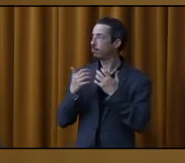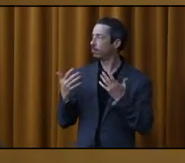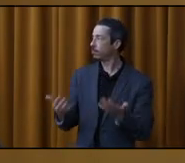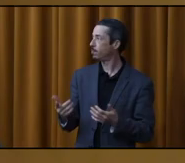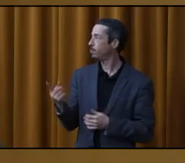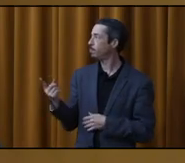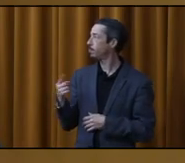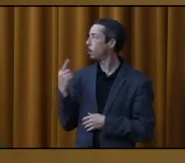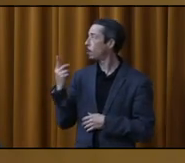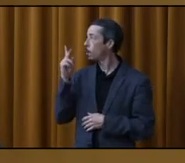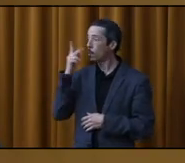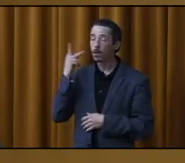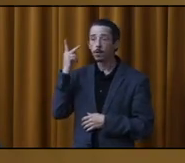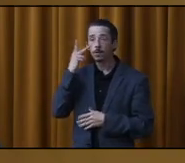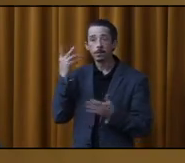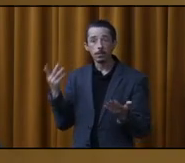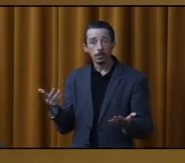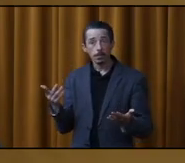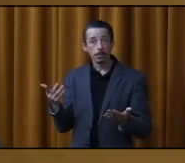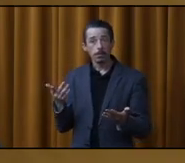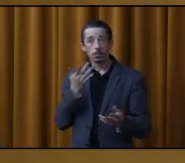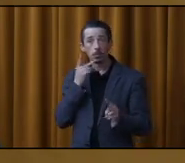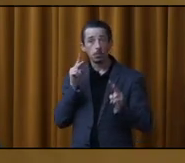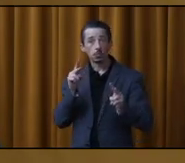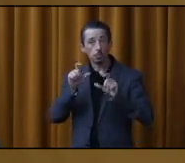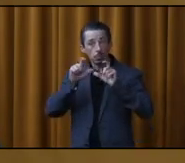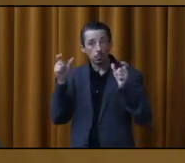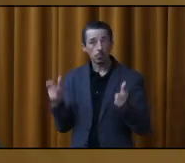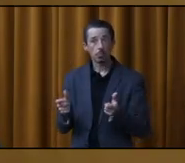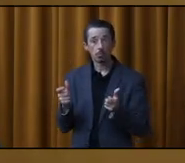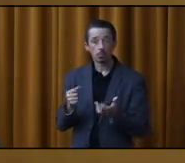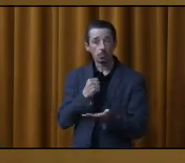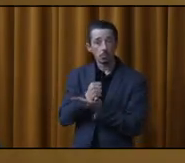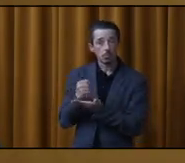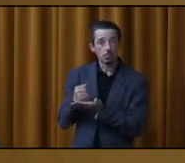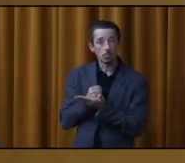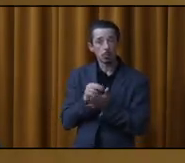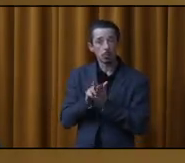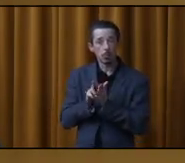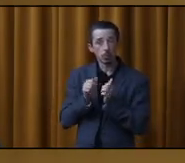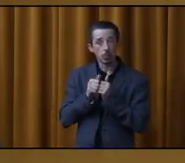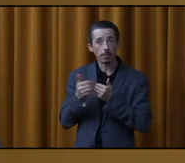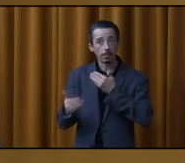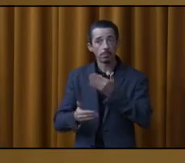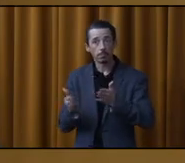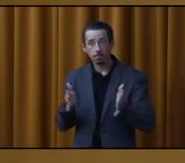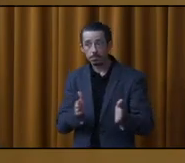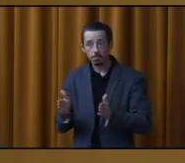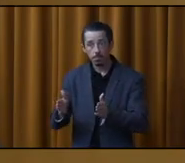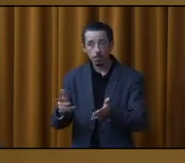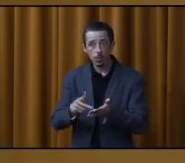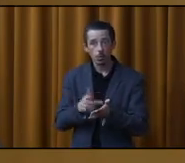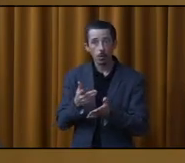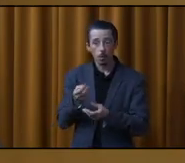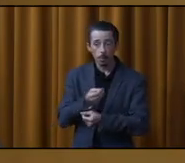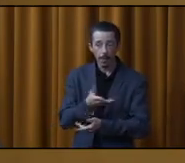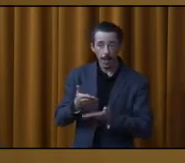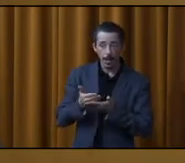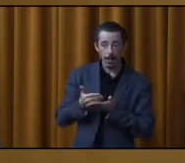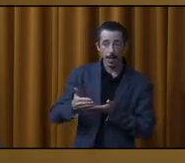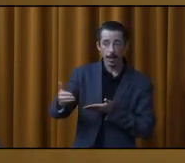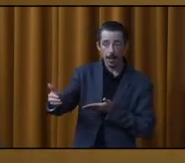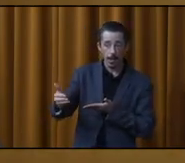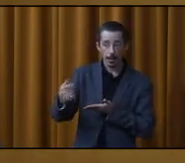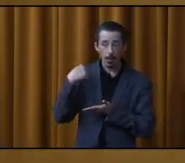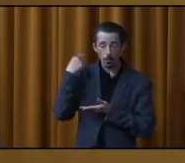C'est une politique, on le sait,'est ce qui vient encadrer, baliser, donner un avant-goût de ce qui va se matérialiser dans le concret.